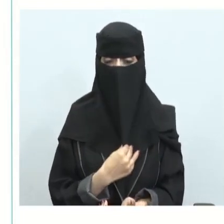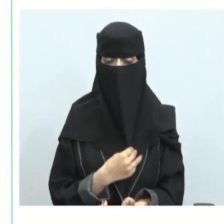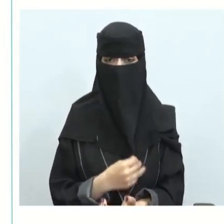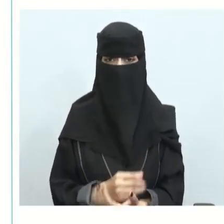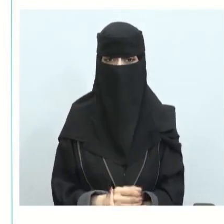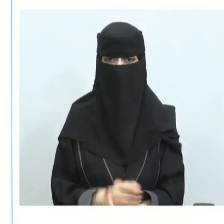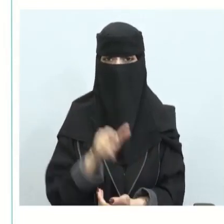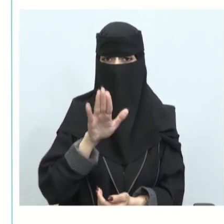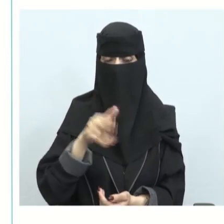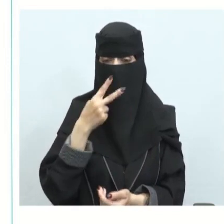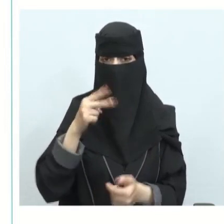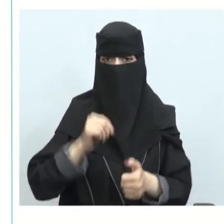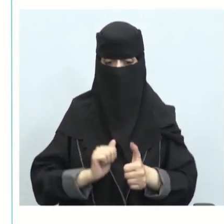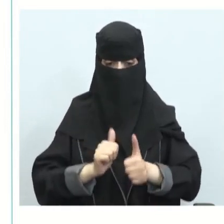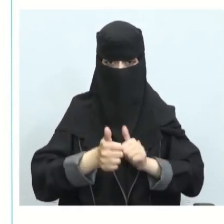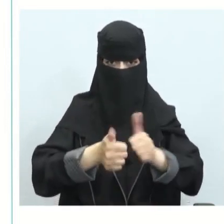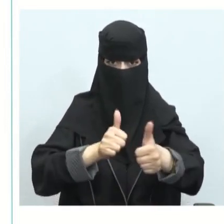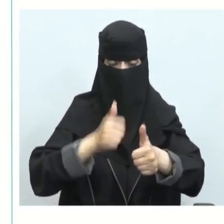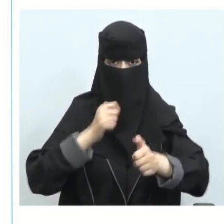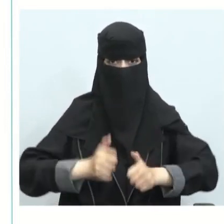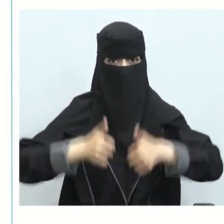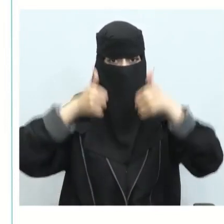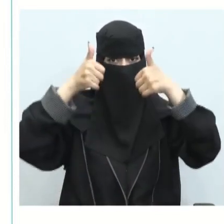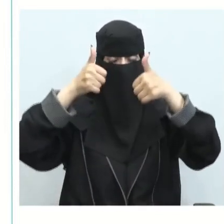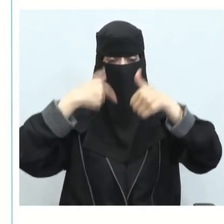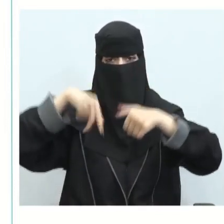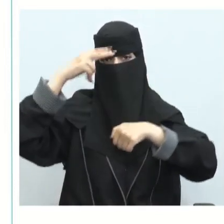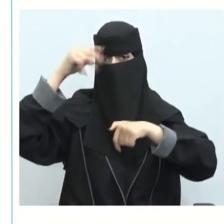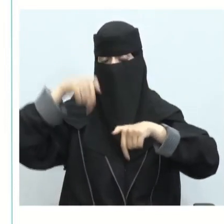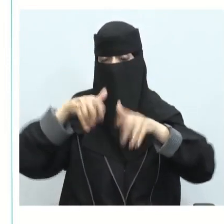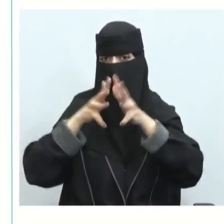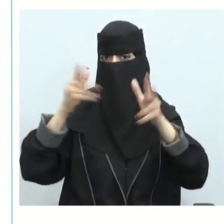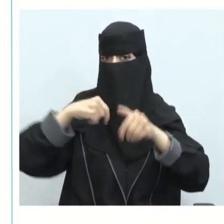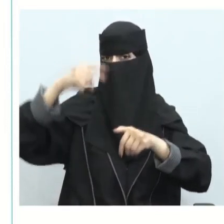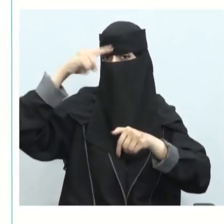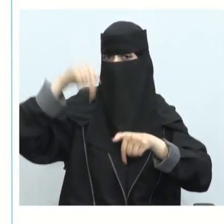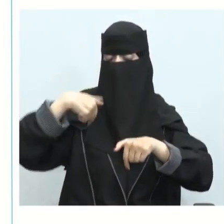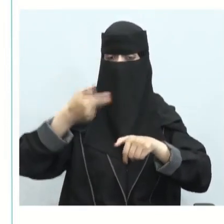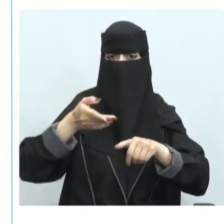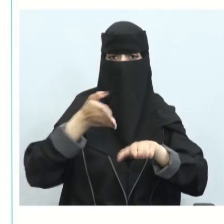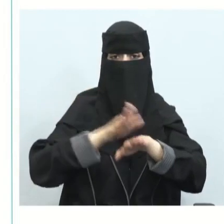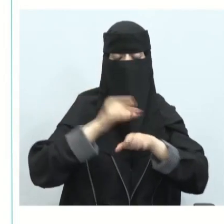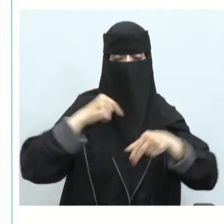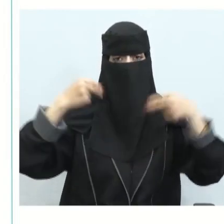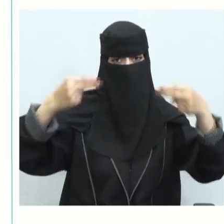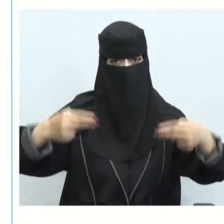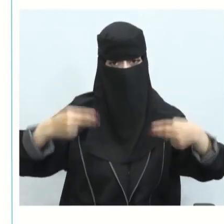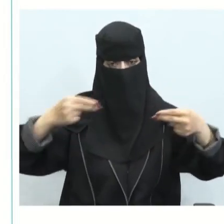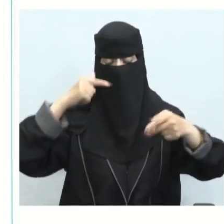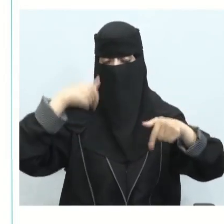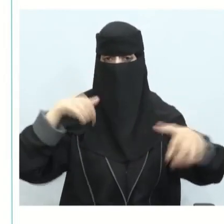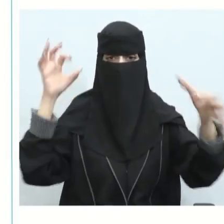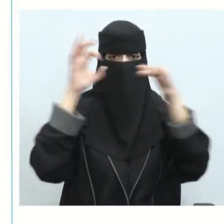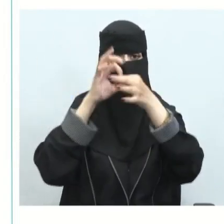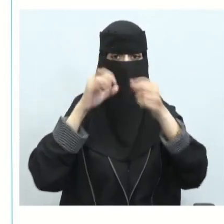سباق الجائزة السعودية الكبرى يعد سباق الجائزة السعودية الكبرى مثال على فعالية ترتبط بقضايا الاستدامة ذكرنا